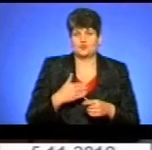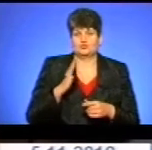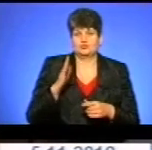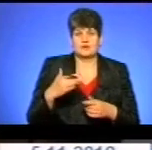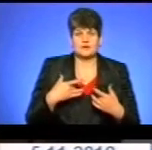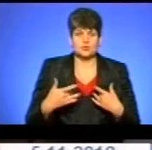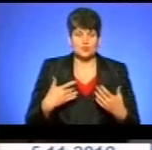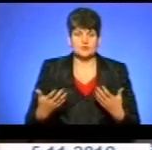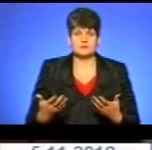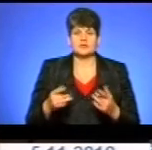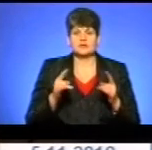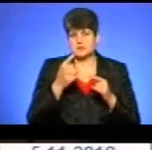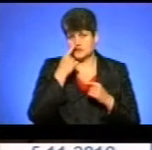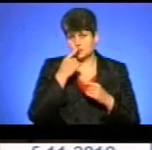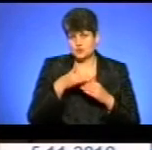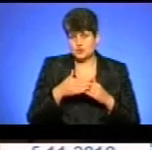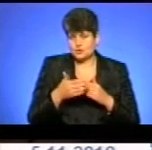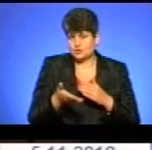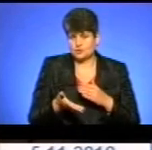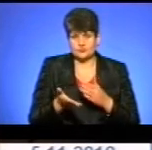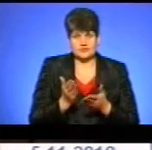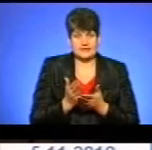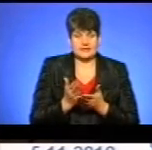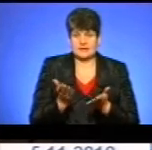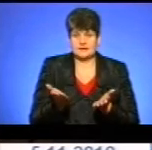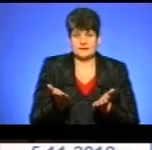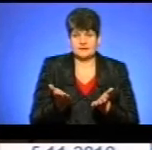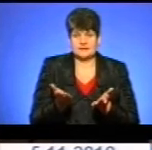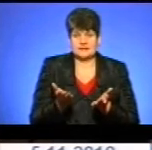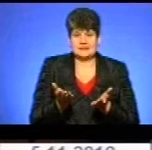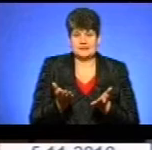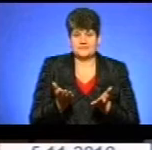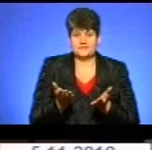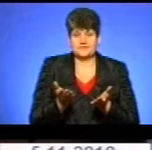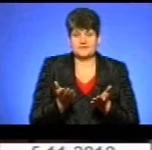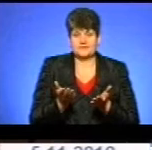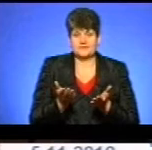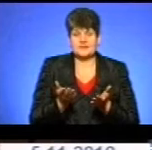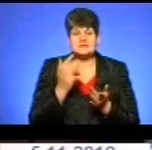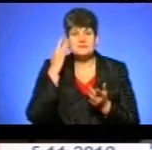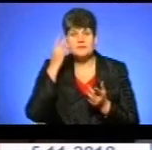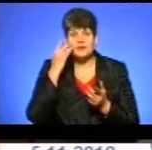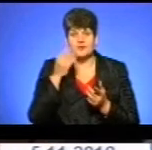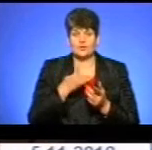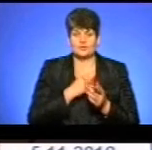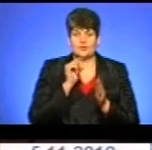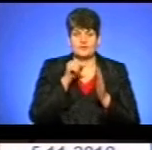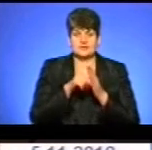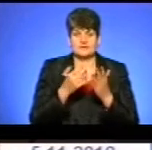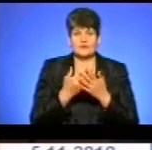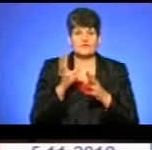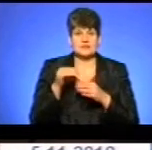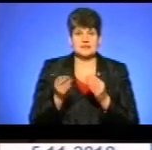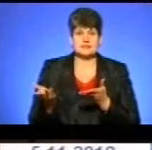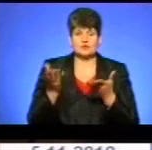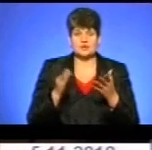акторами, котрі щойно є з мрією такою засвітитися у кіно. Тому ми всіх запрошуємо на